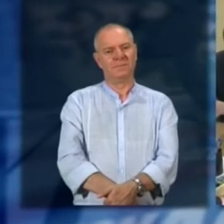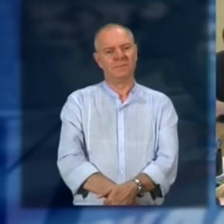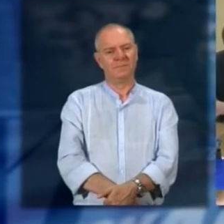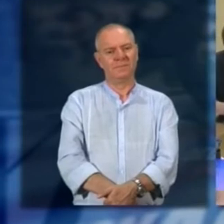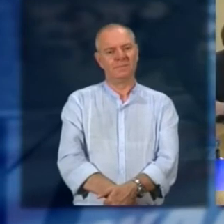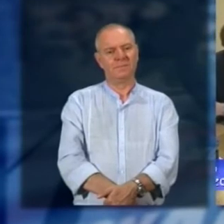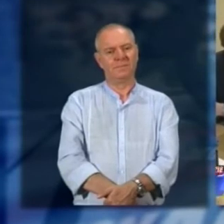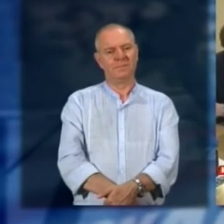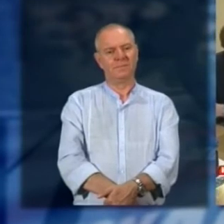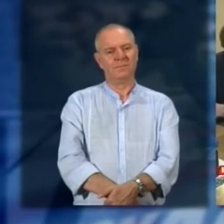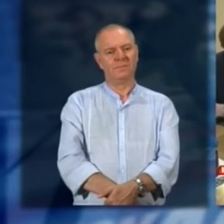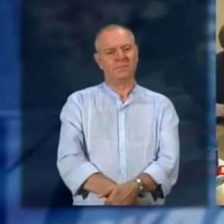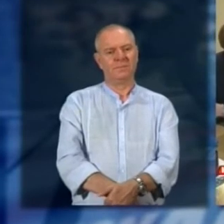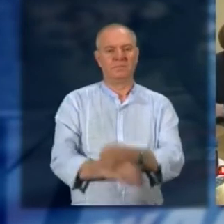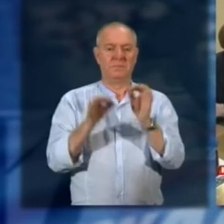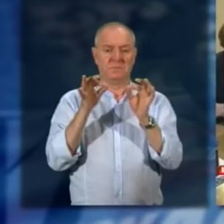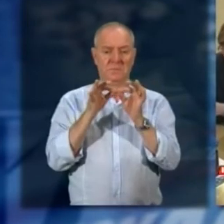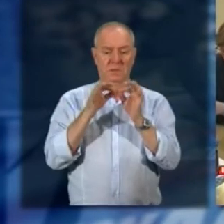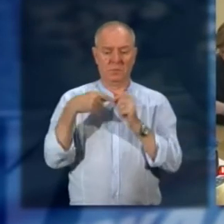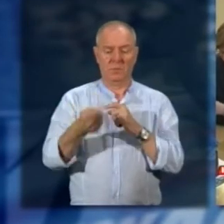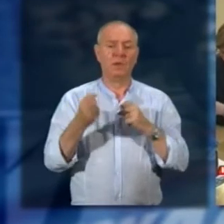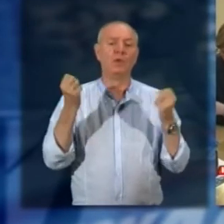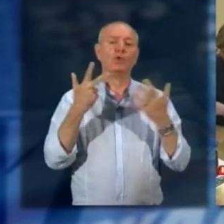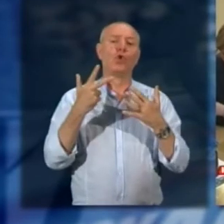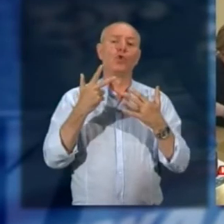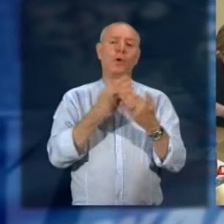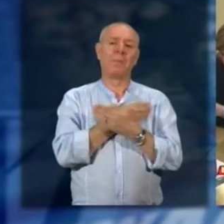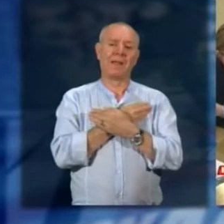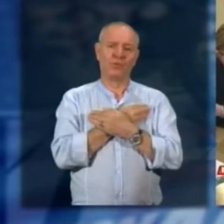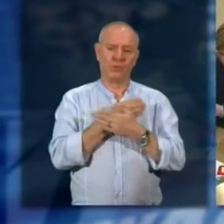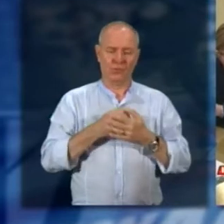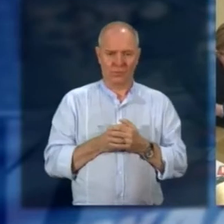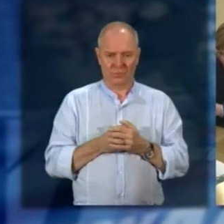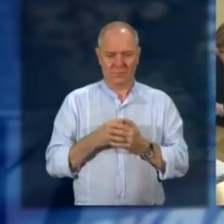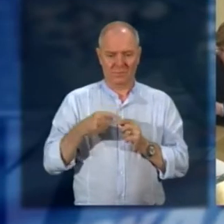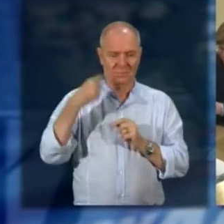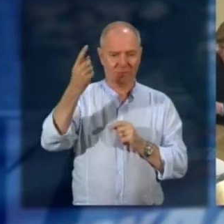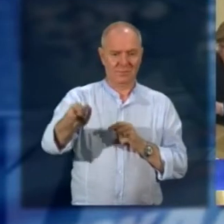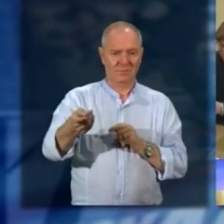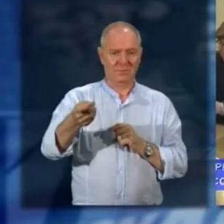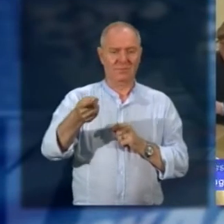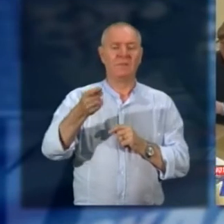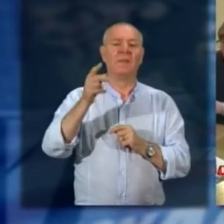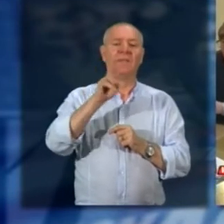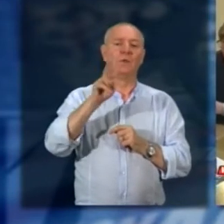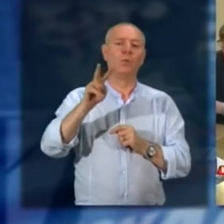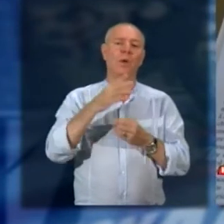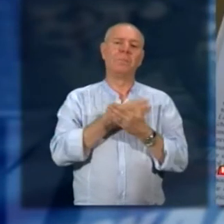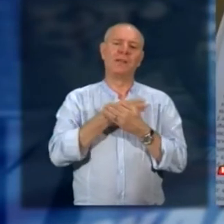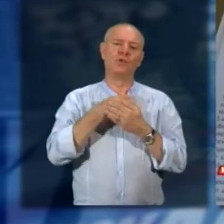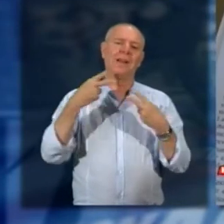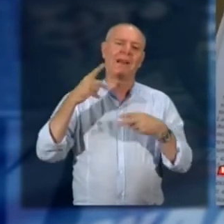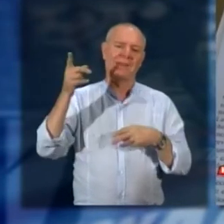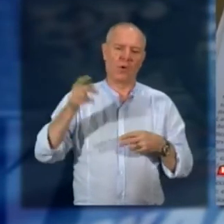L'appuntamento è per il 18 maggio a Domenia e per il 22 maggio a Gravella onatoce un appuntamento